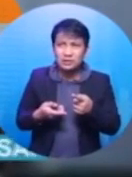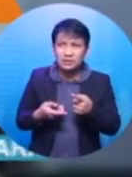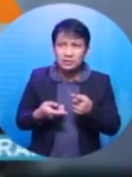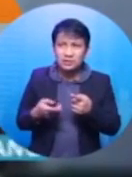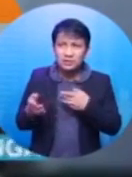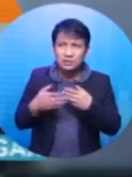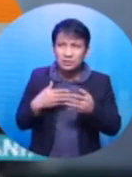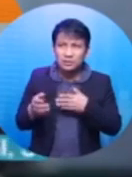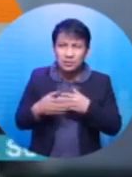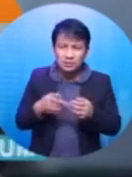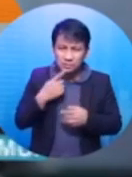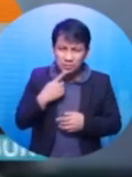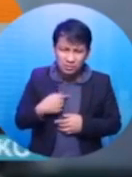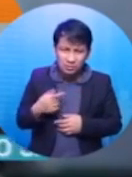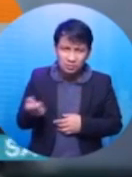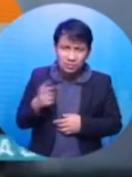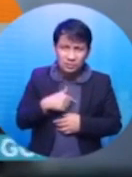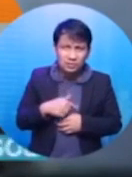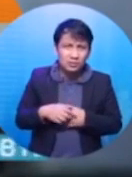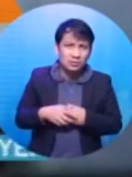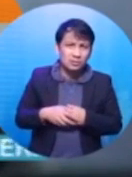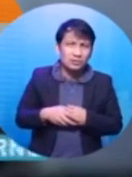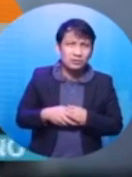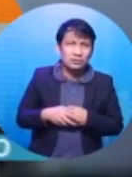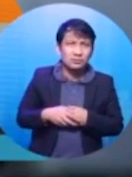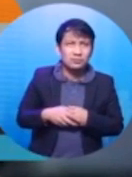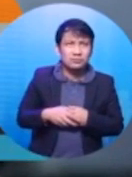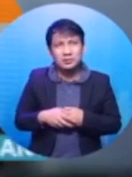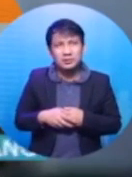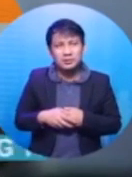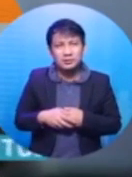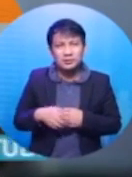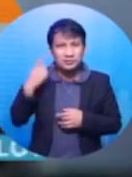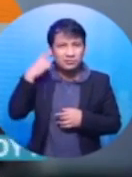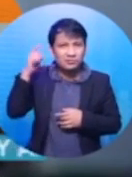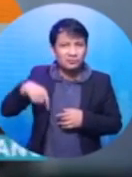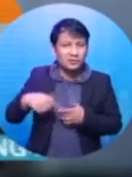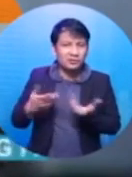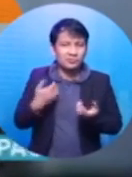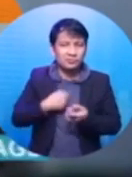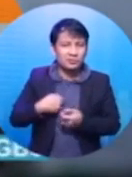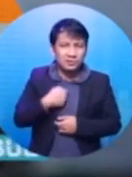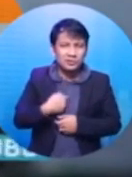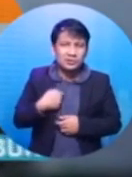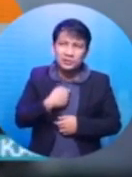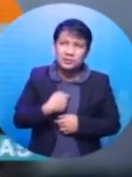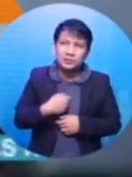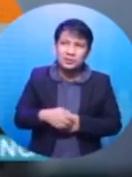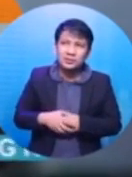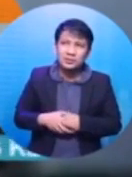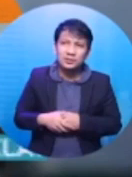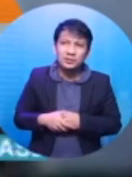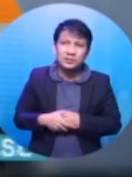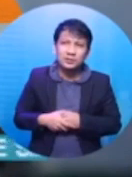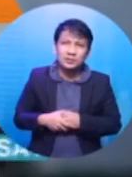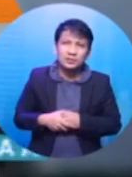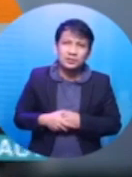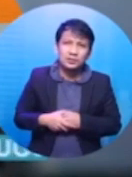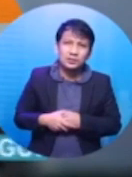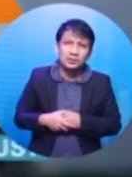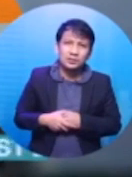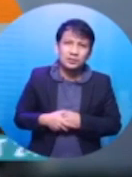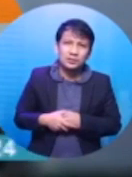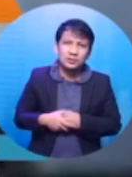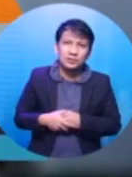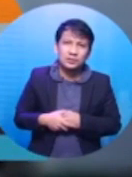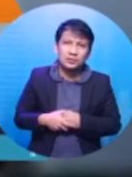pinapatan ko po sa kanya yung mga balde. Sabi ko, para pag may gagamitin kang